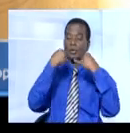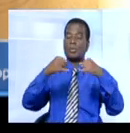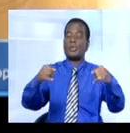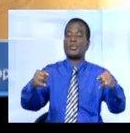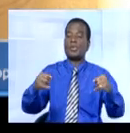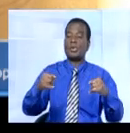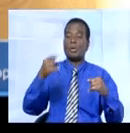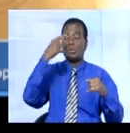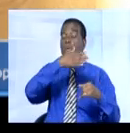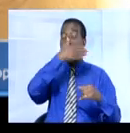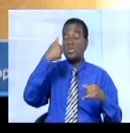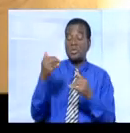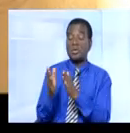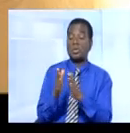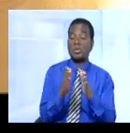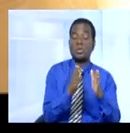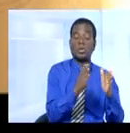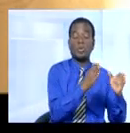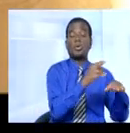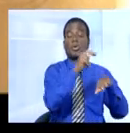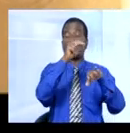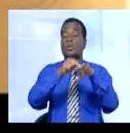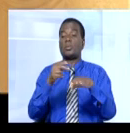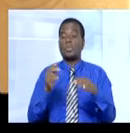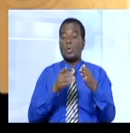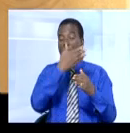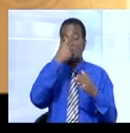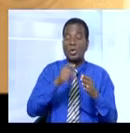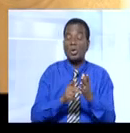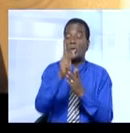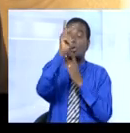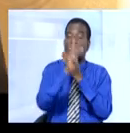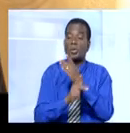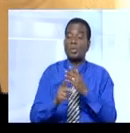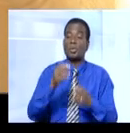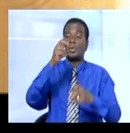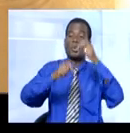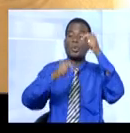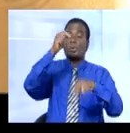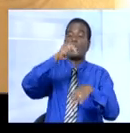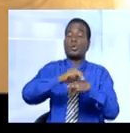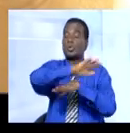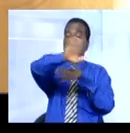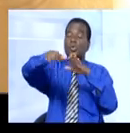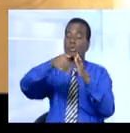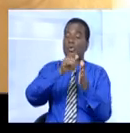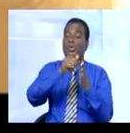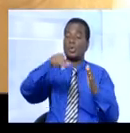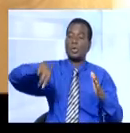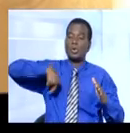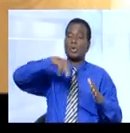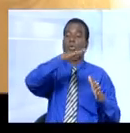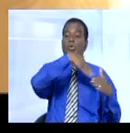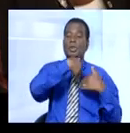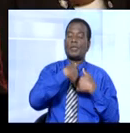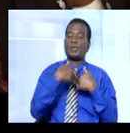meilleure planification, pour une meilleure programmation des actions et pour l'évaluation de tout ce que nous avons